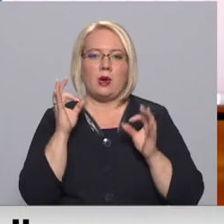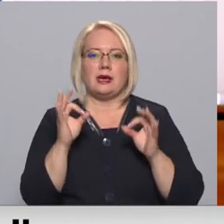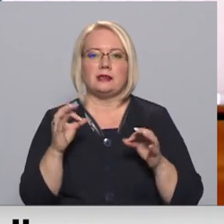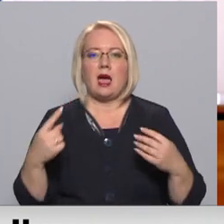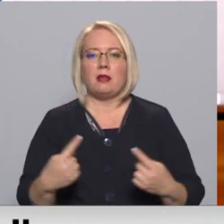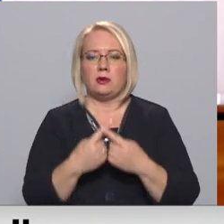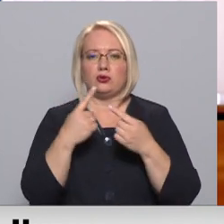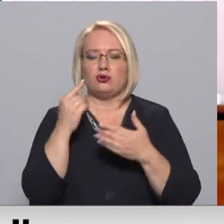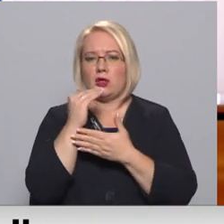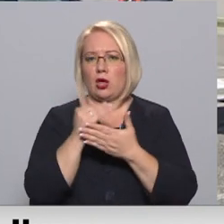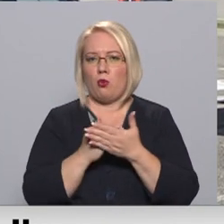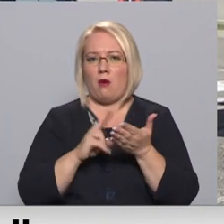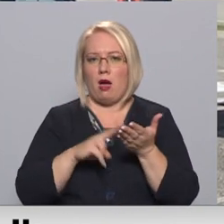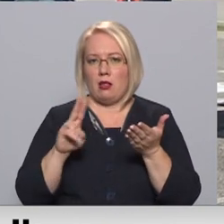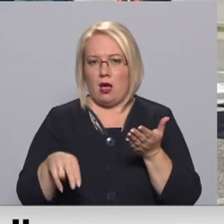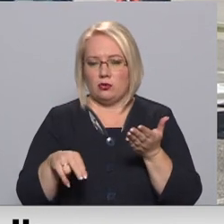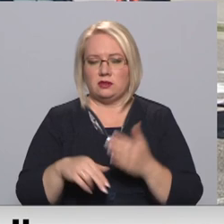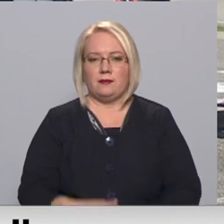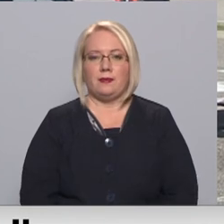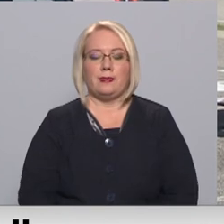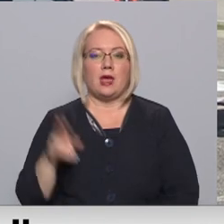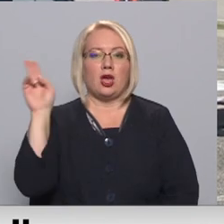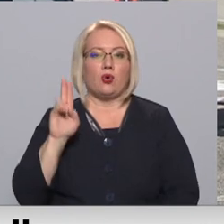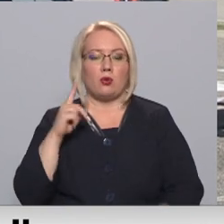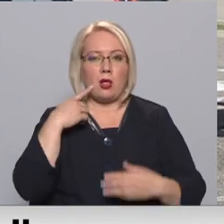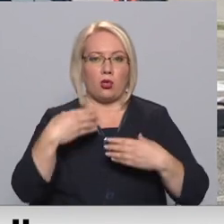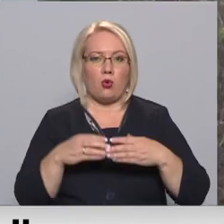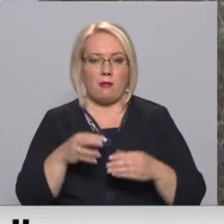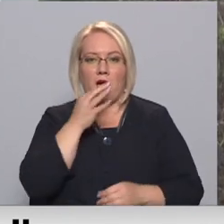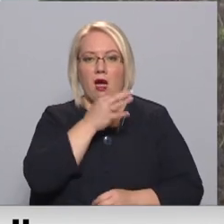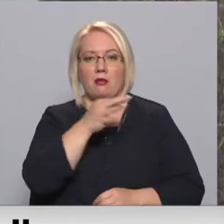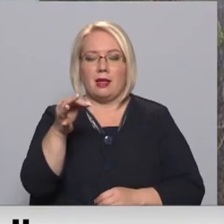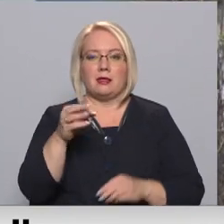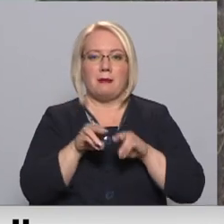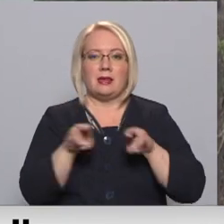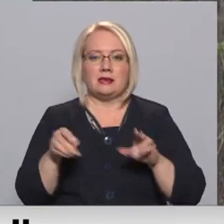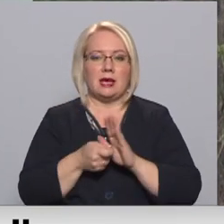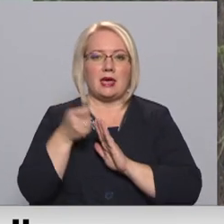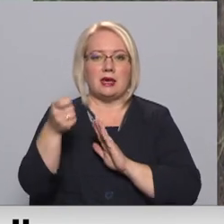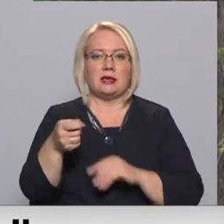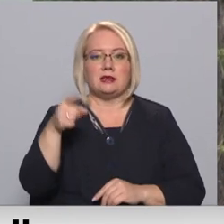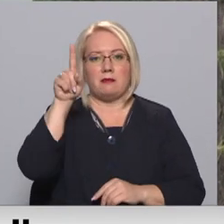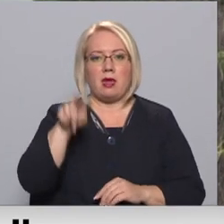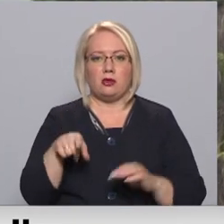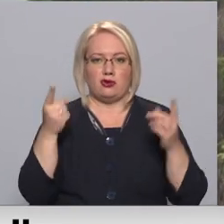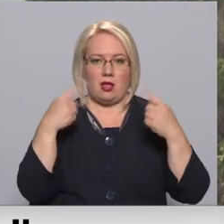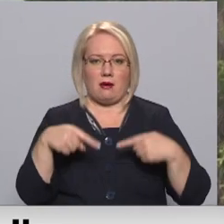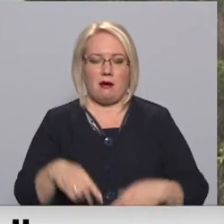atbilstoši likumam atļauts. Jūrmalis domēja atbilda ministrijā ir jāiesniedz mēnešu laikā.